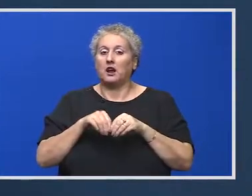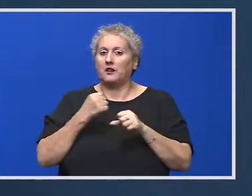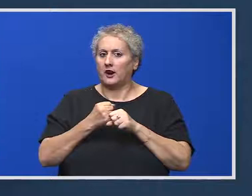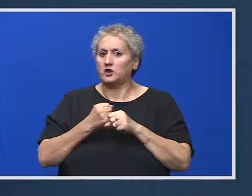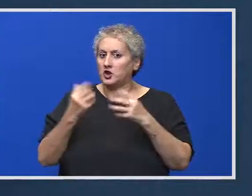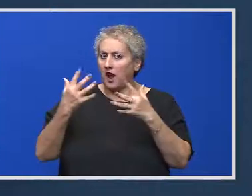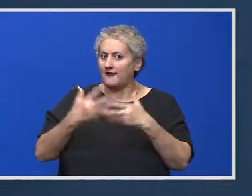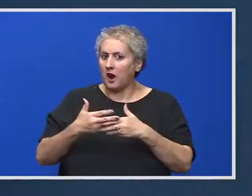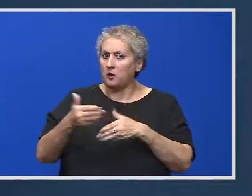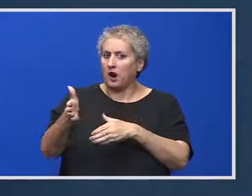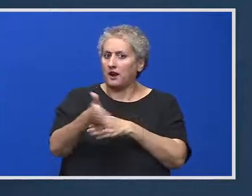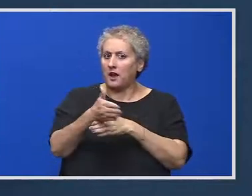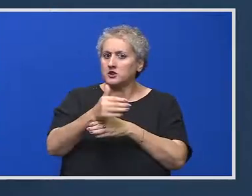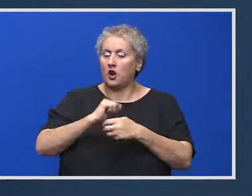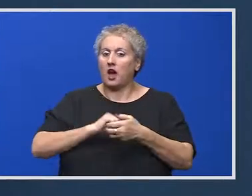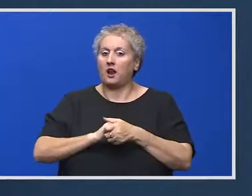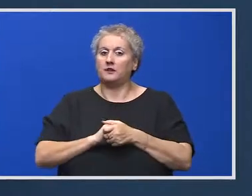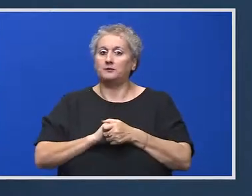națională?